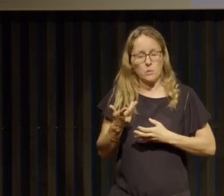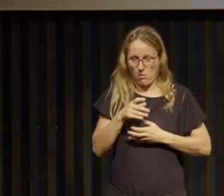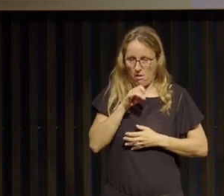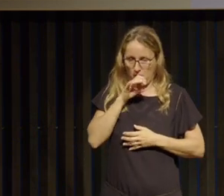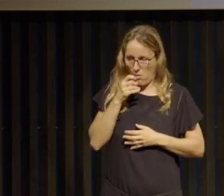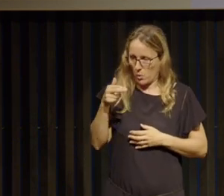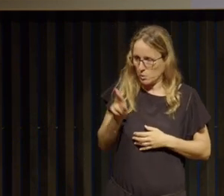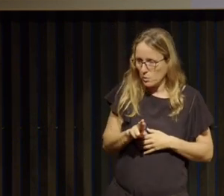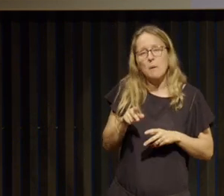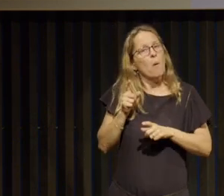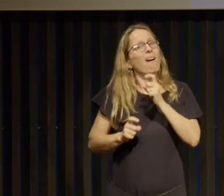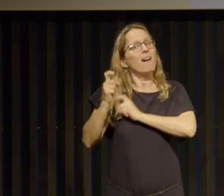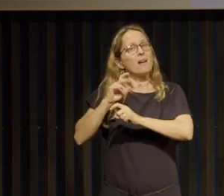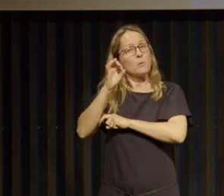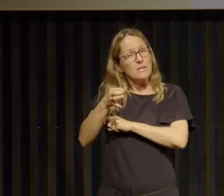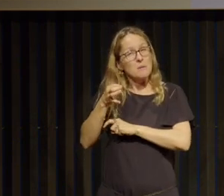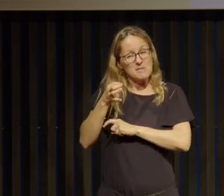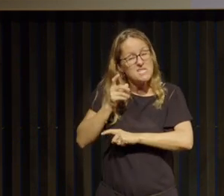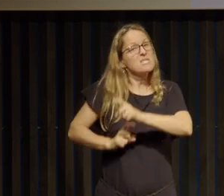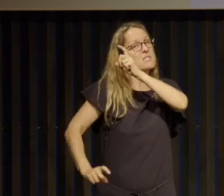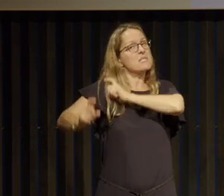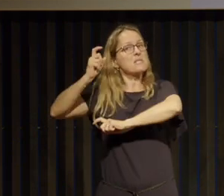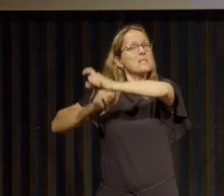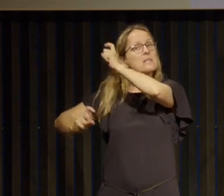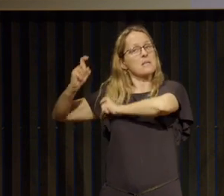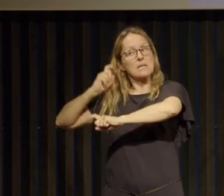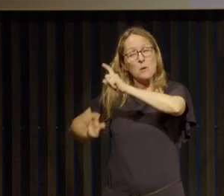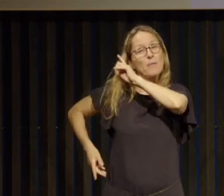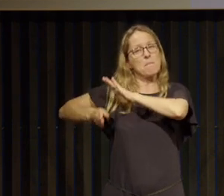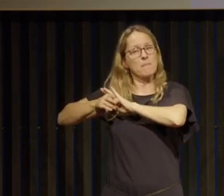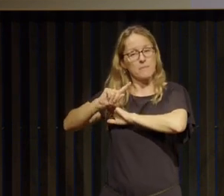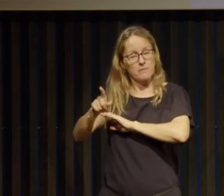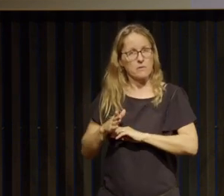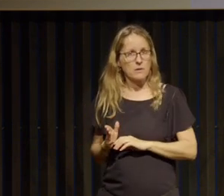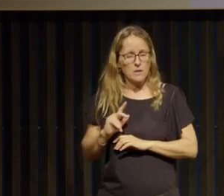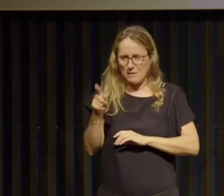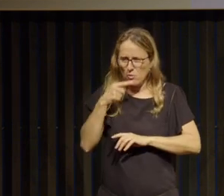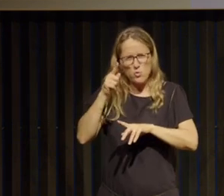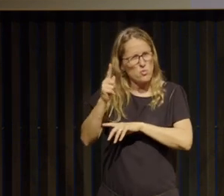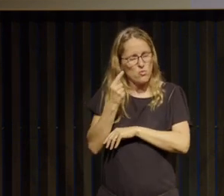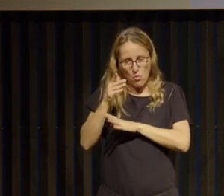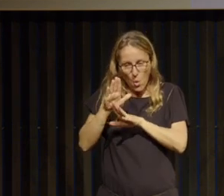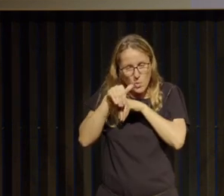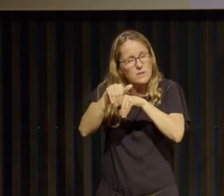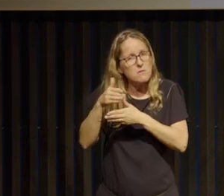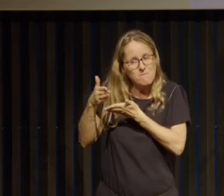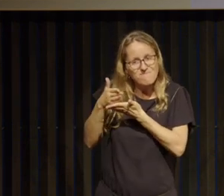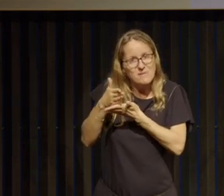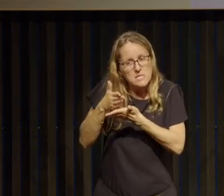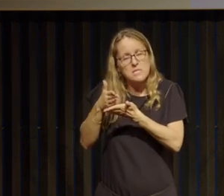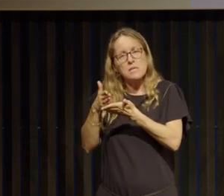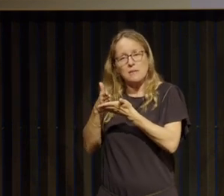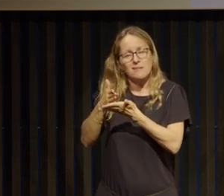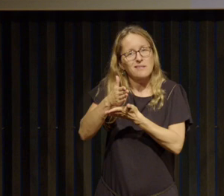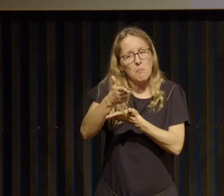enfin il peut y avoir retour en arrière mais il n jamais retour à la case départ et qu'on avance forcément en fait et moi j'ai une rechute et c'est la rechute